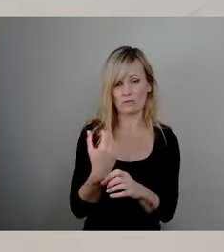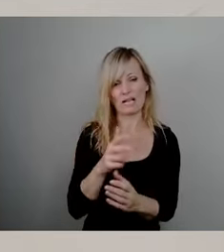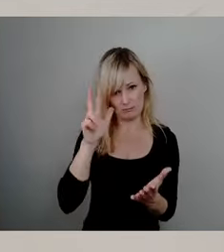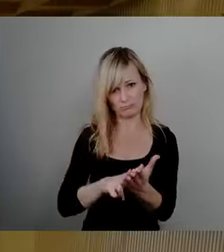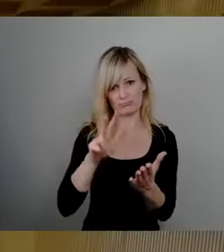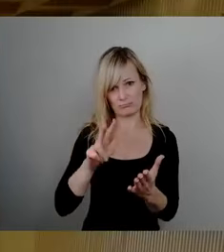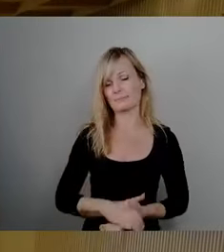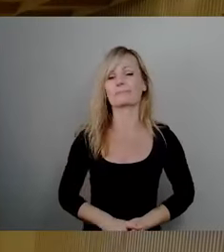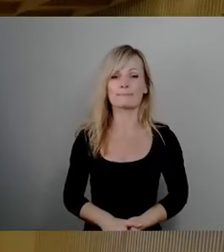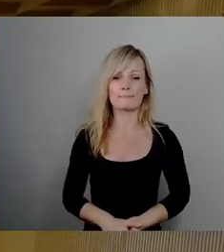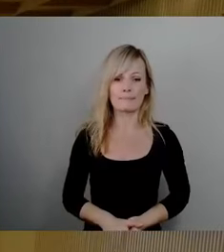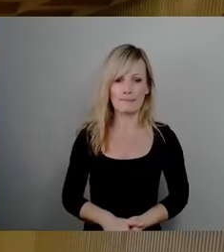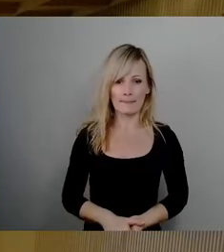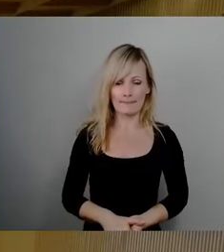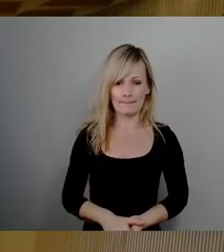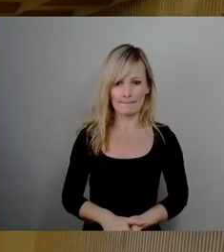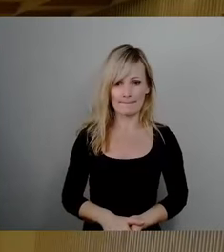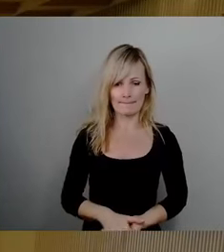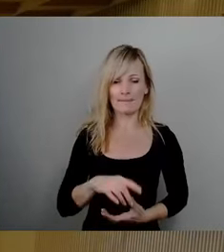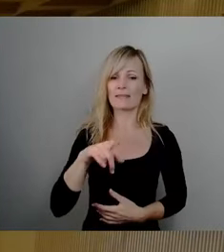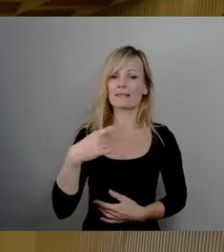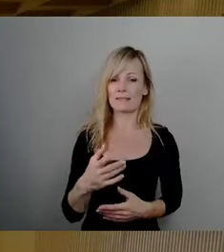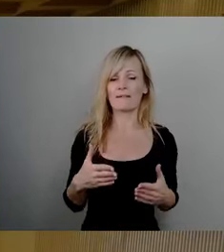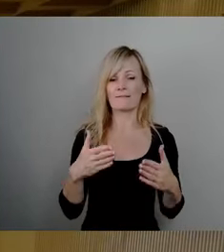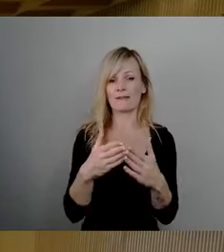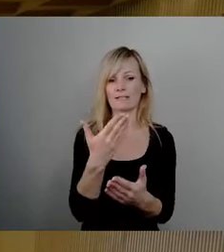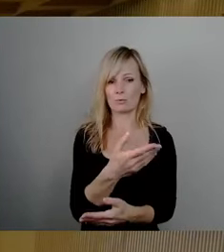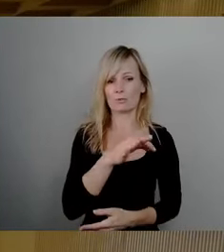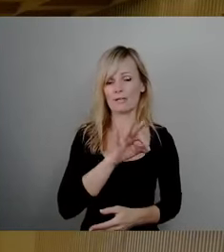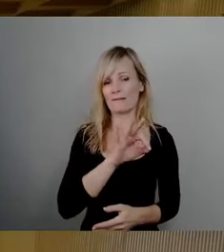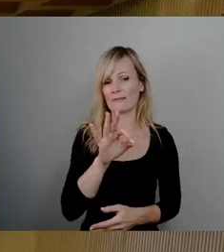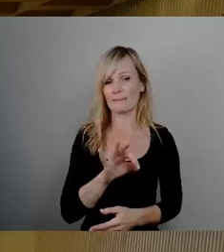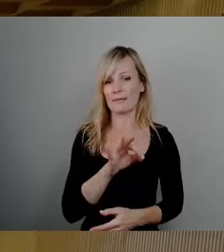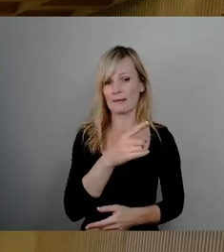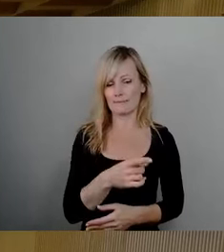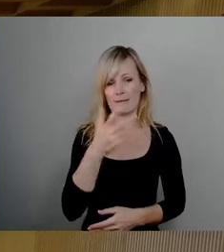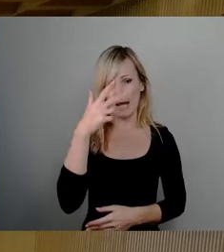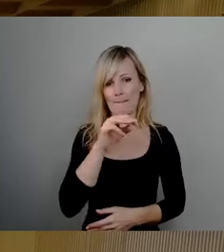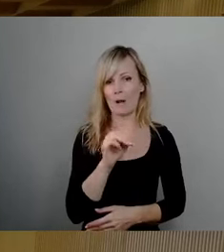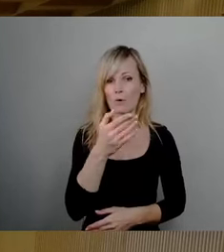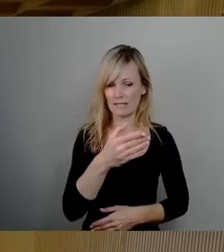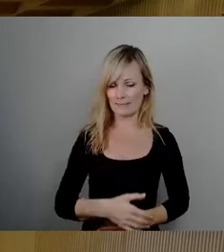Damit kommen wir zur nächsten Fraktion, FDP-freie Bürger, Herr Malone. Anyway,